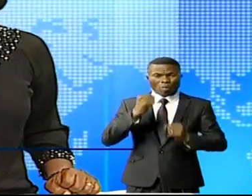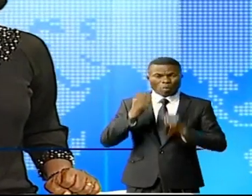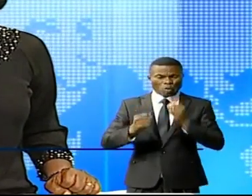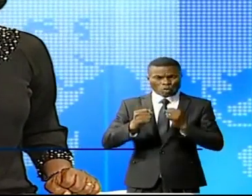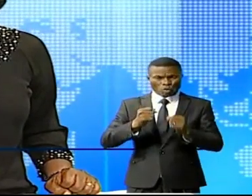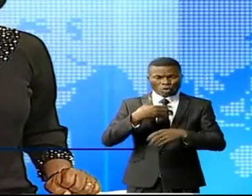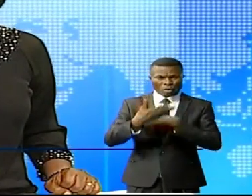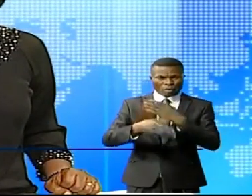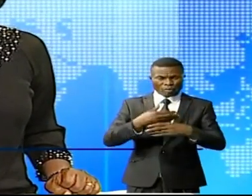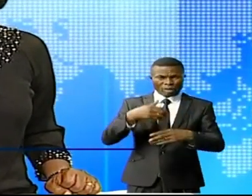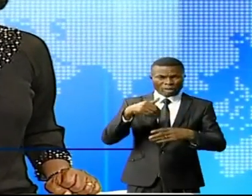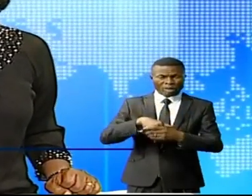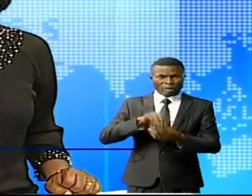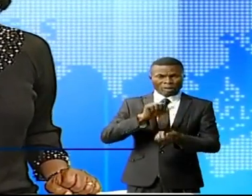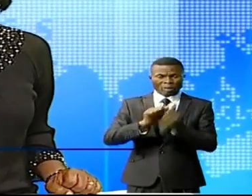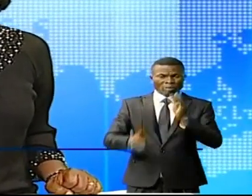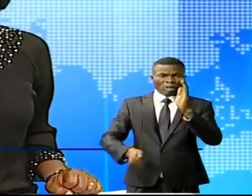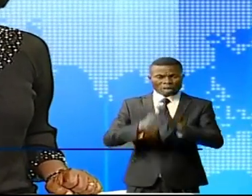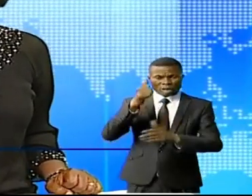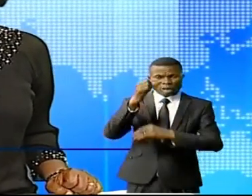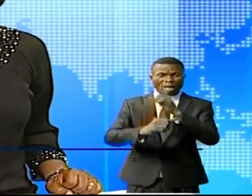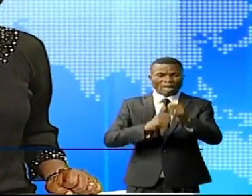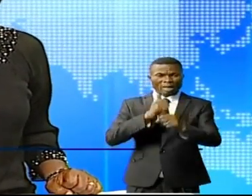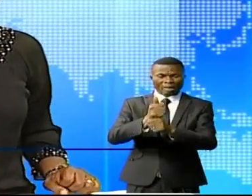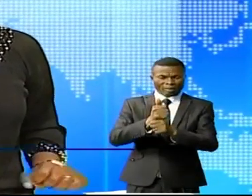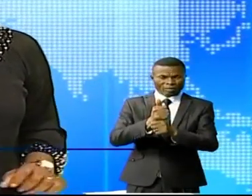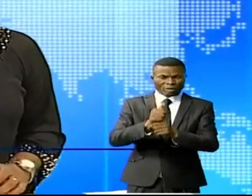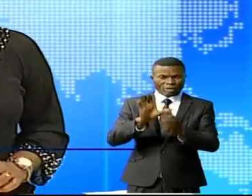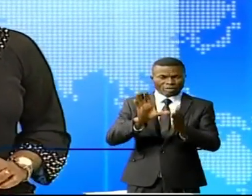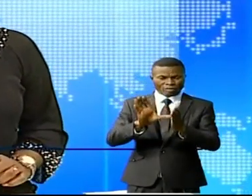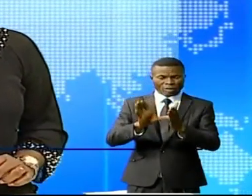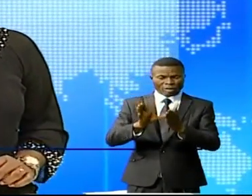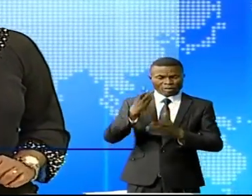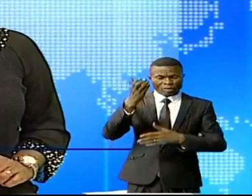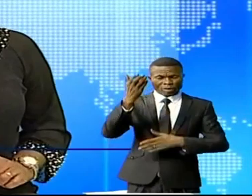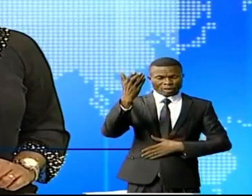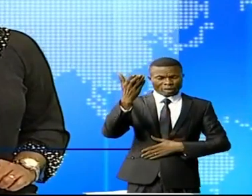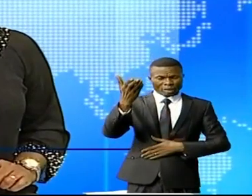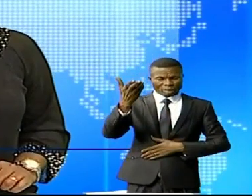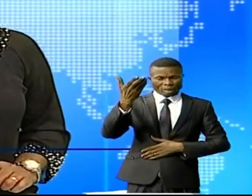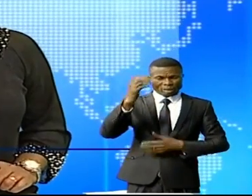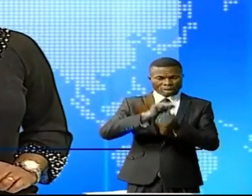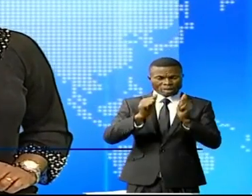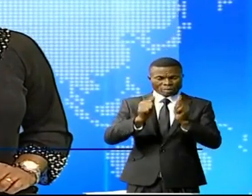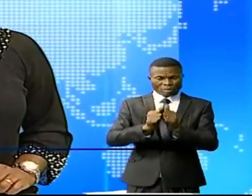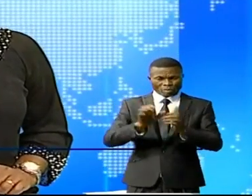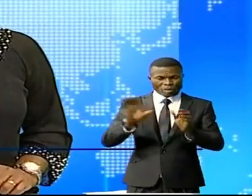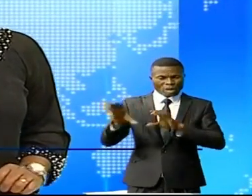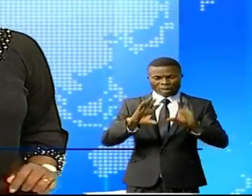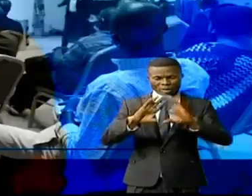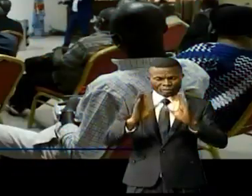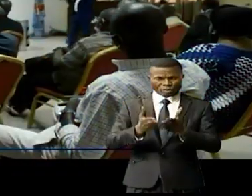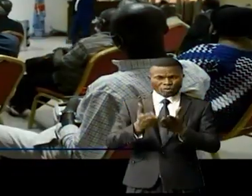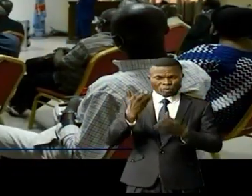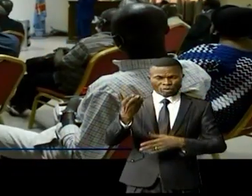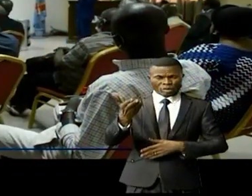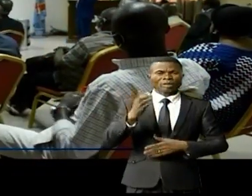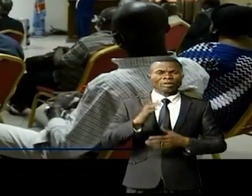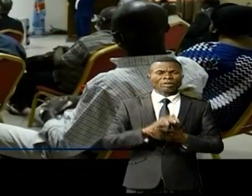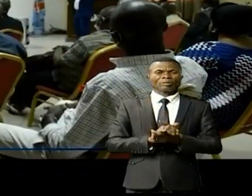à l'occasion de son 11e anniversaire. Nadine Yangoui-Verson Kaboba nous donne le détail dans ce reportage.